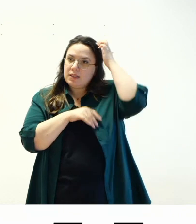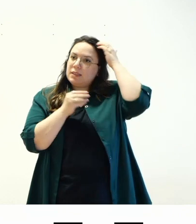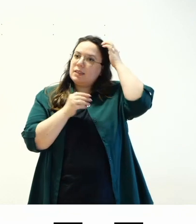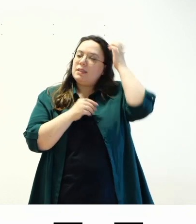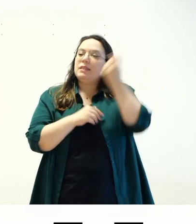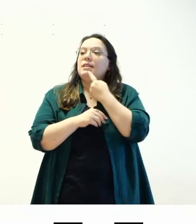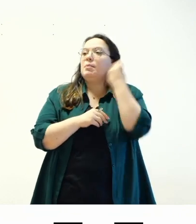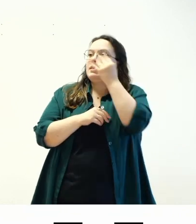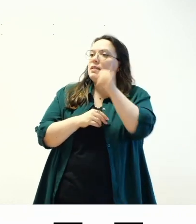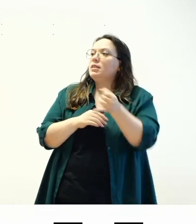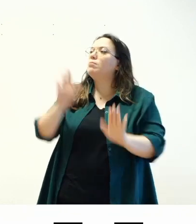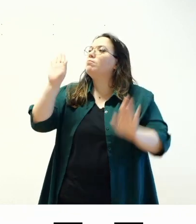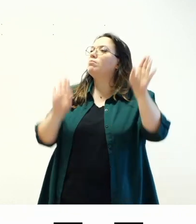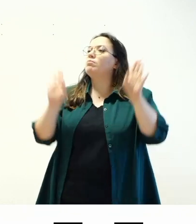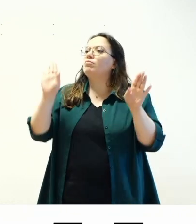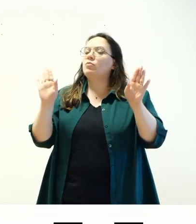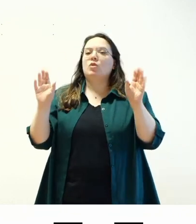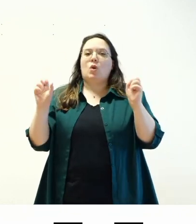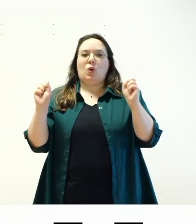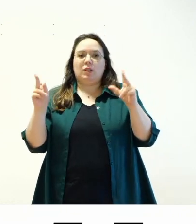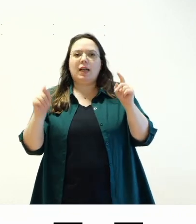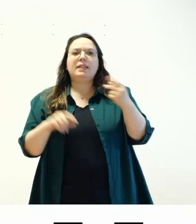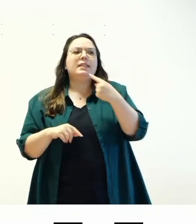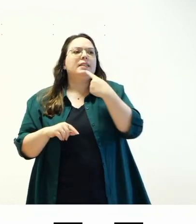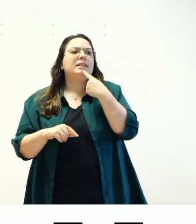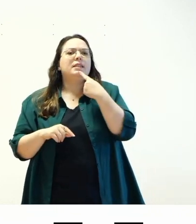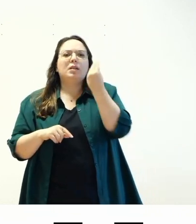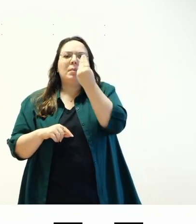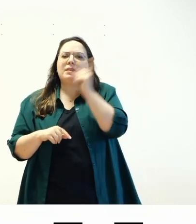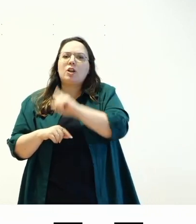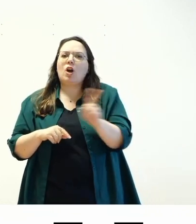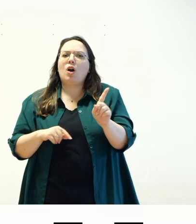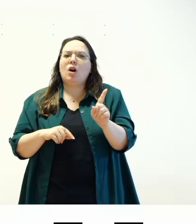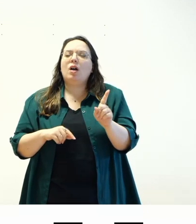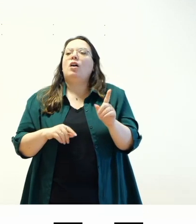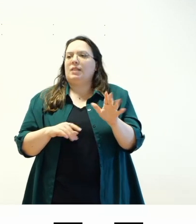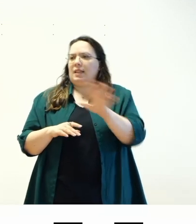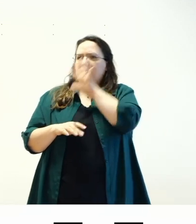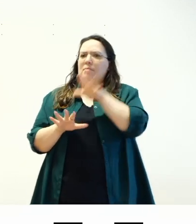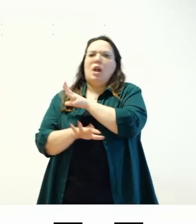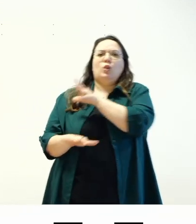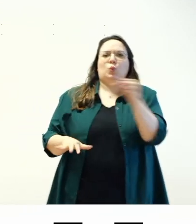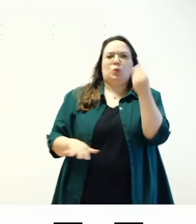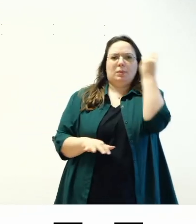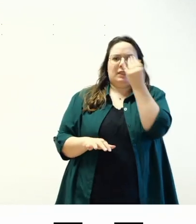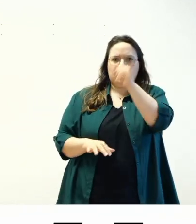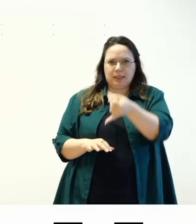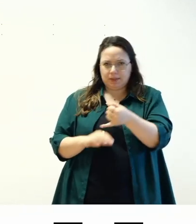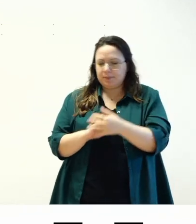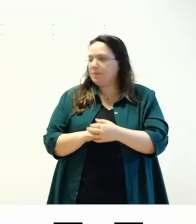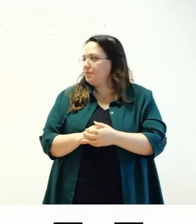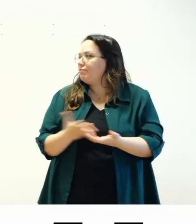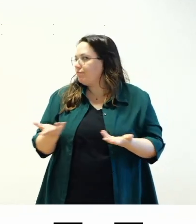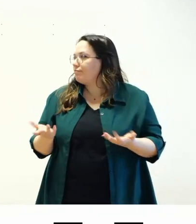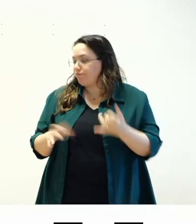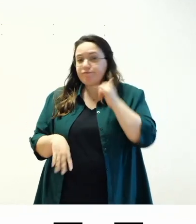sulle mani ok chi pensa di no ok tutti pensano di sì la risposta è